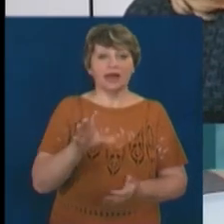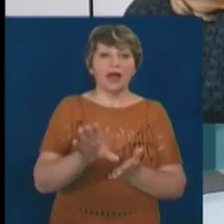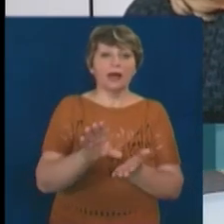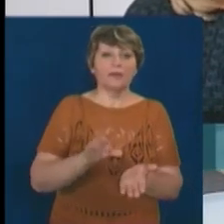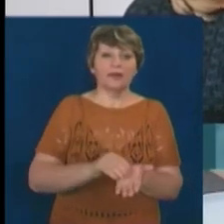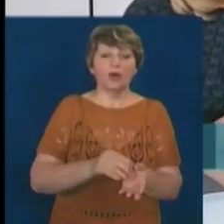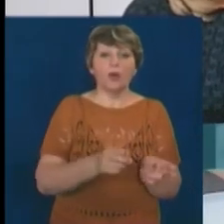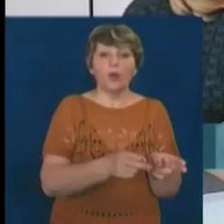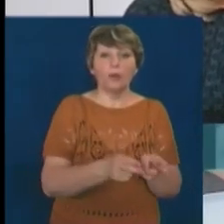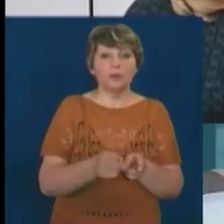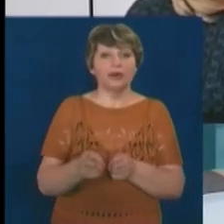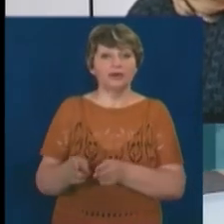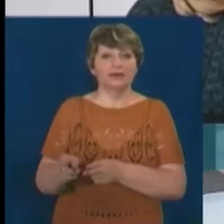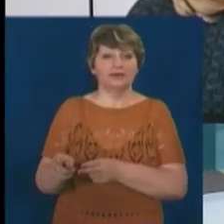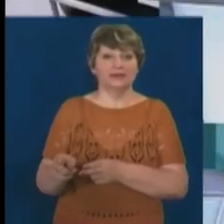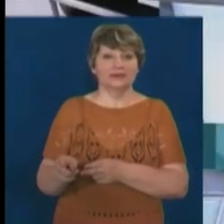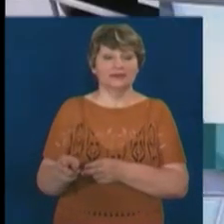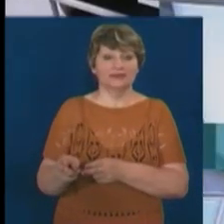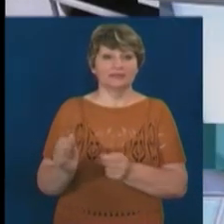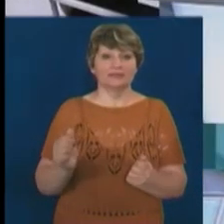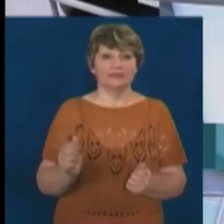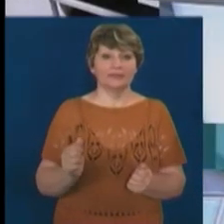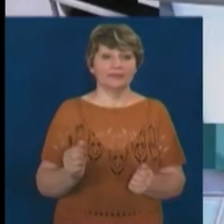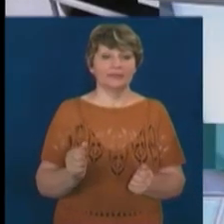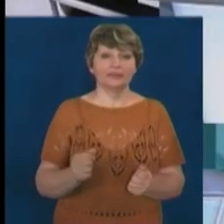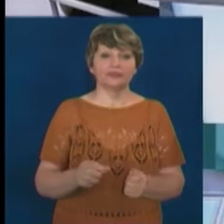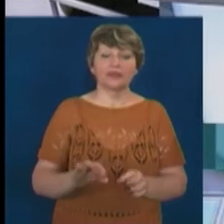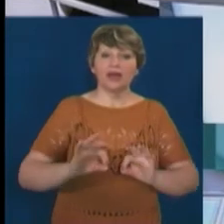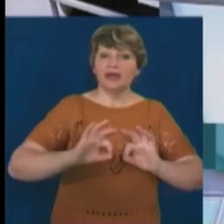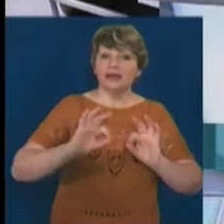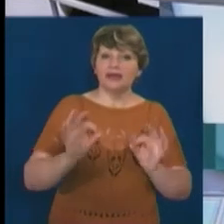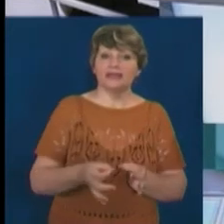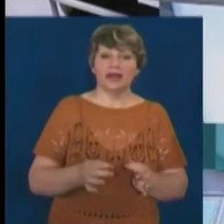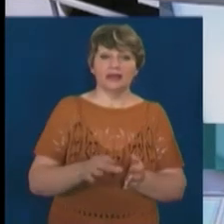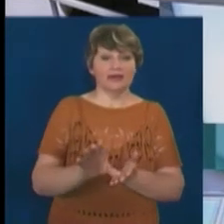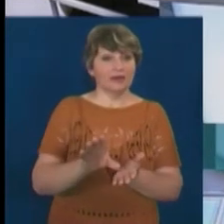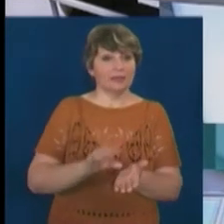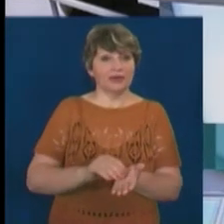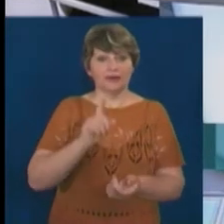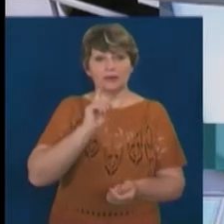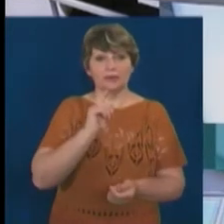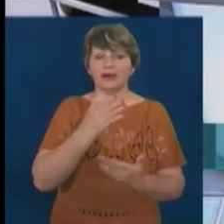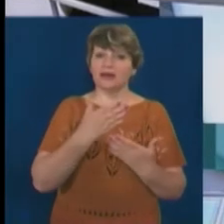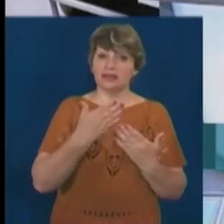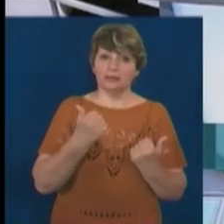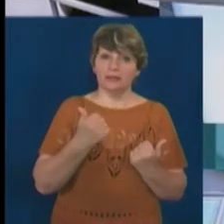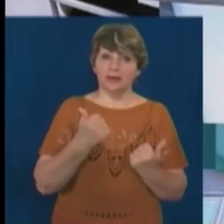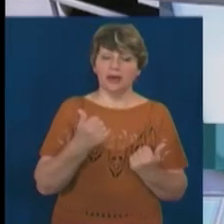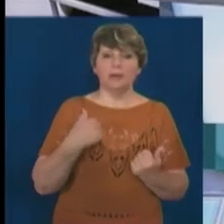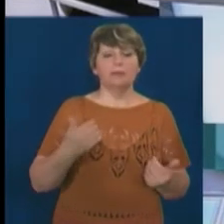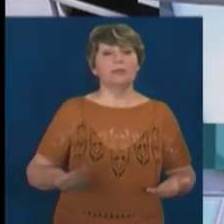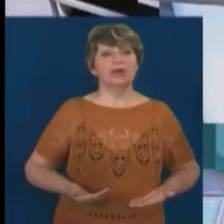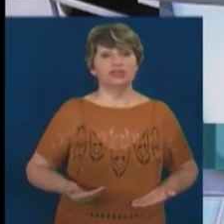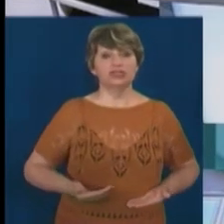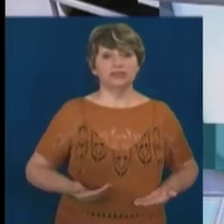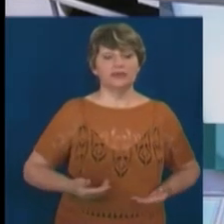упорядковану і стильну викладу? Ну, прям ідеального прикладу немає. Всюди ми досі живемо в